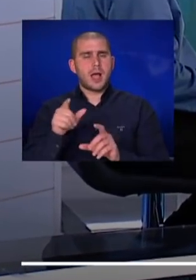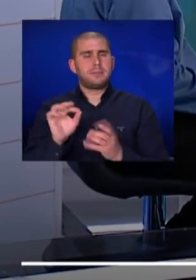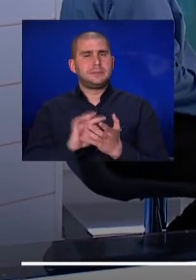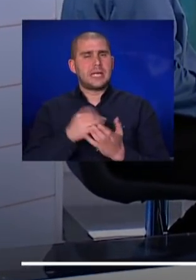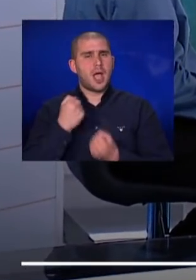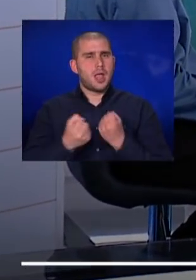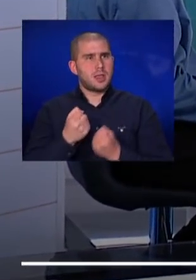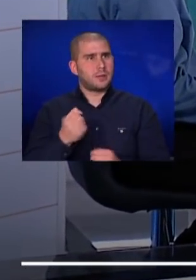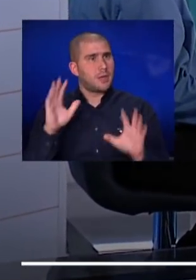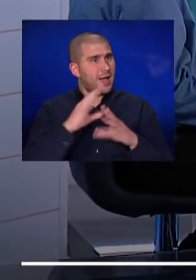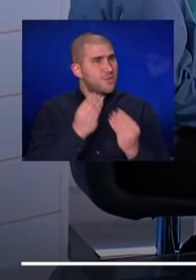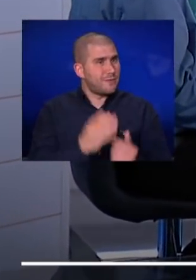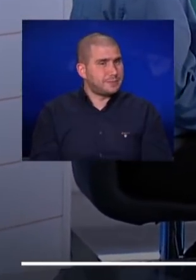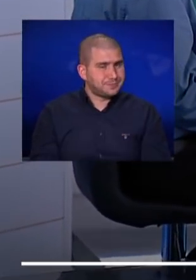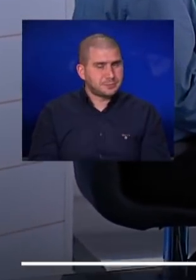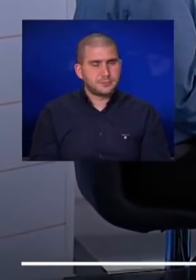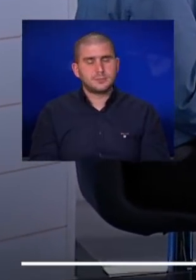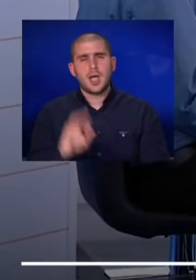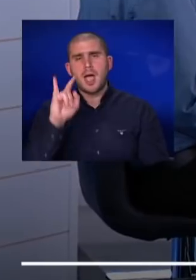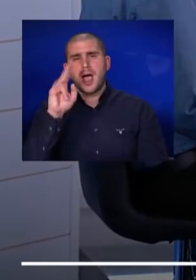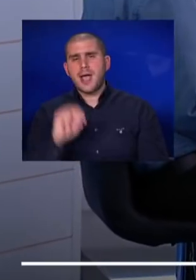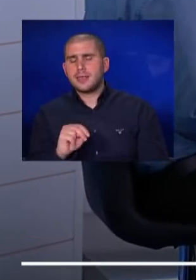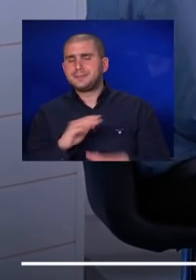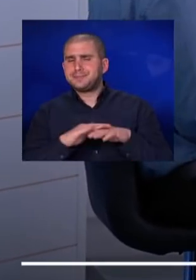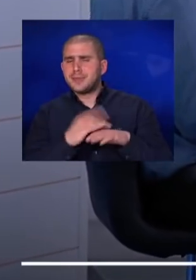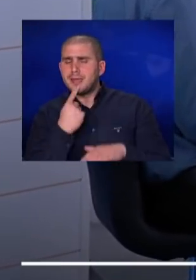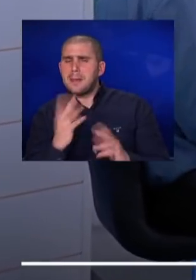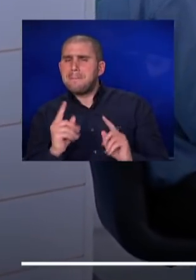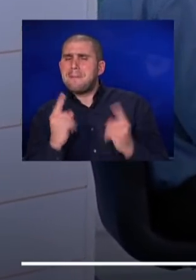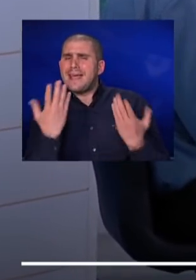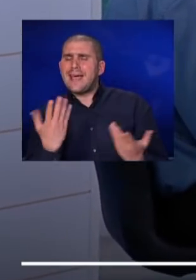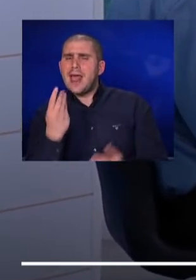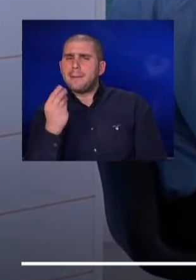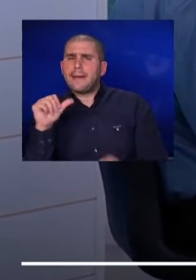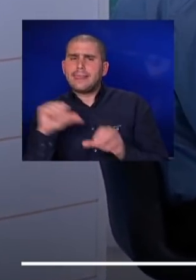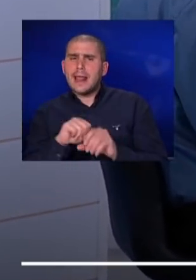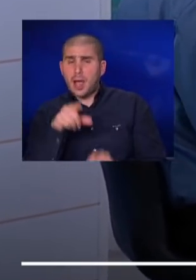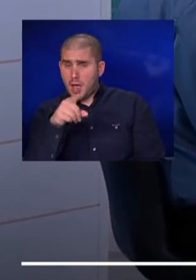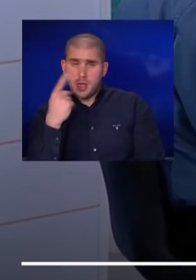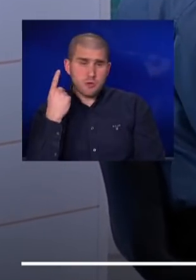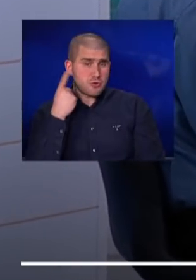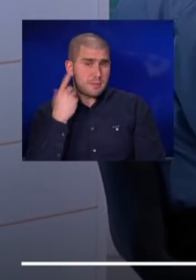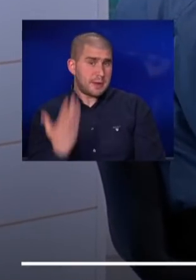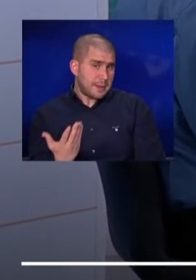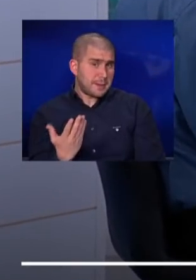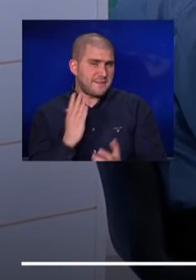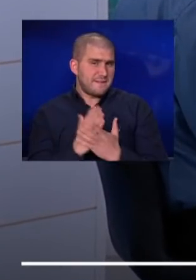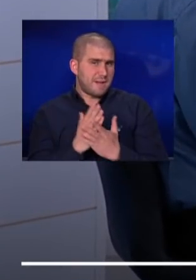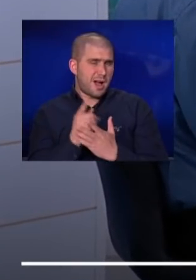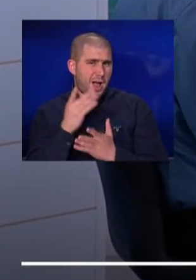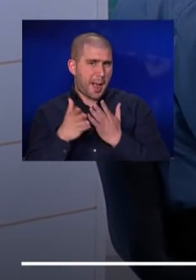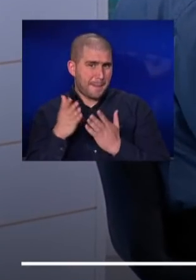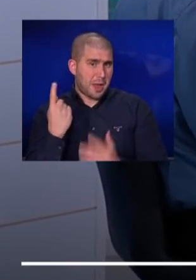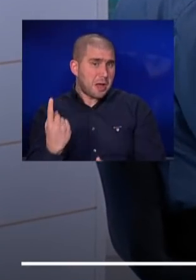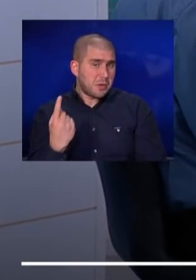טוב, חן. שלום ערב טוב, ליל. חן, תגיד, מה יקרה למחיר הדלק? אתה שומע את המהירה הזאת על